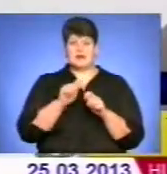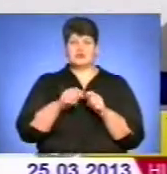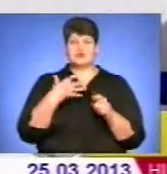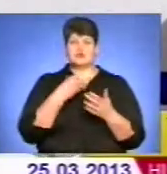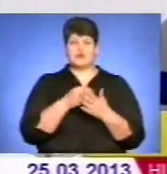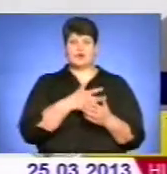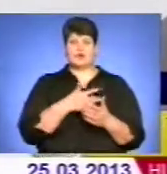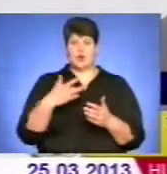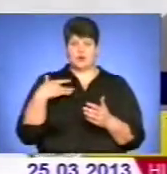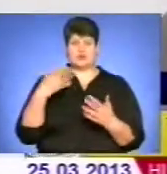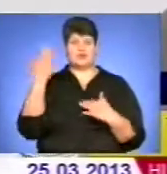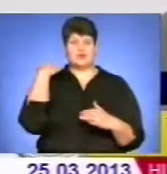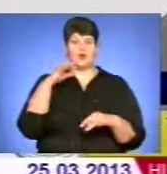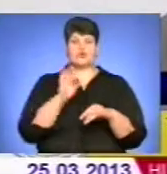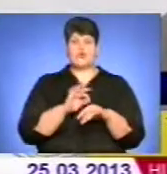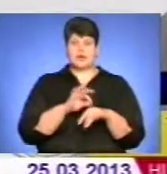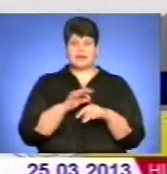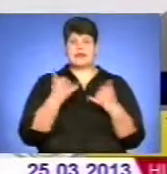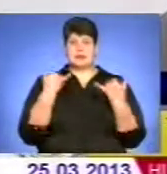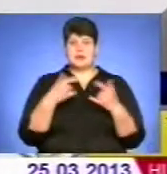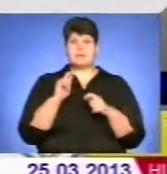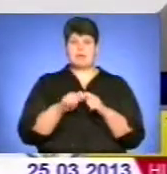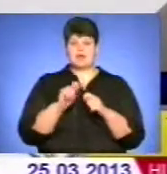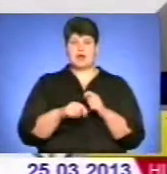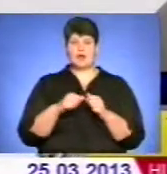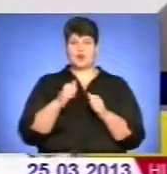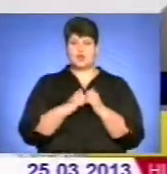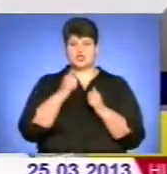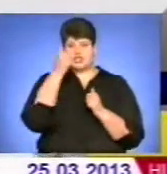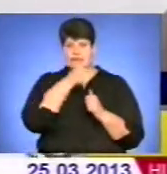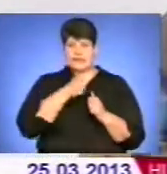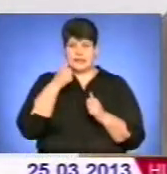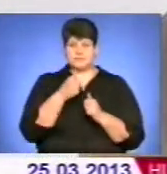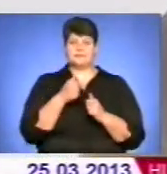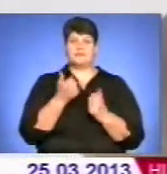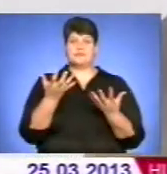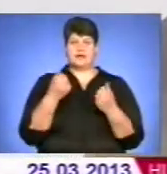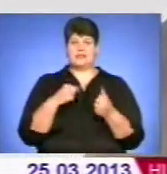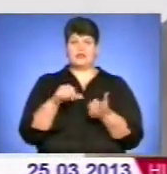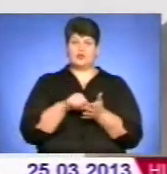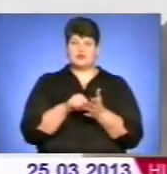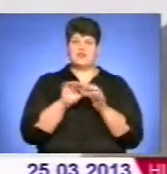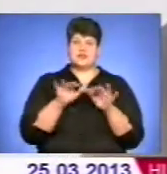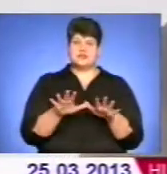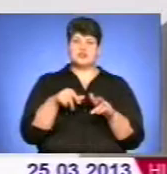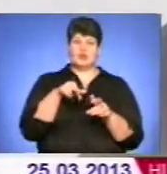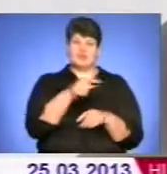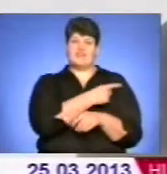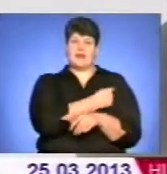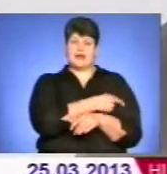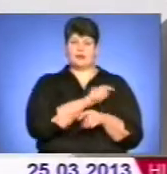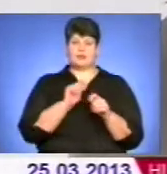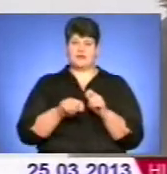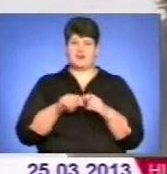я колись хворіла, а тепер провіряю кожен рік. Ви зазвичай брати участь в акції чи ходите до лікарні на флюорографію?